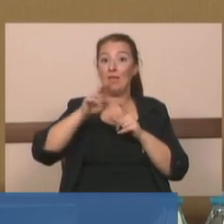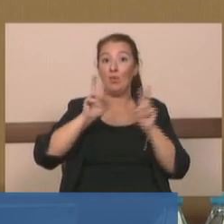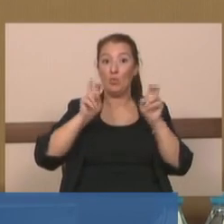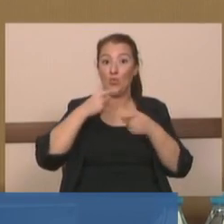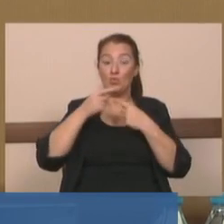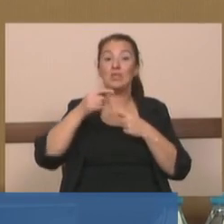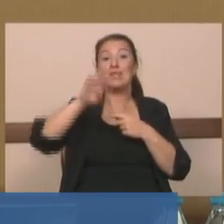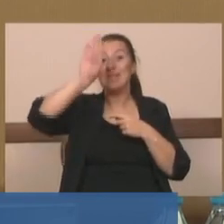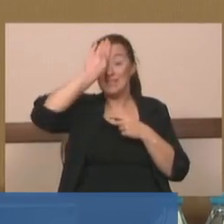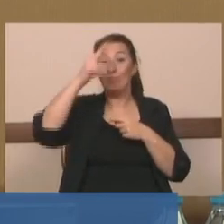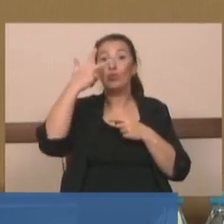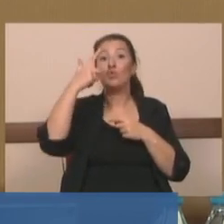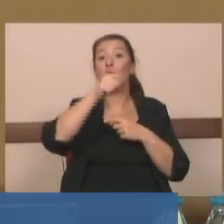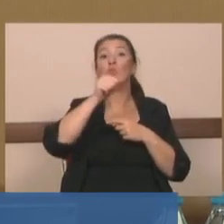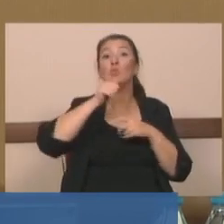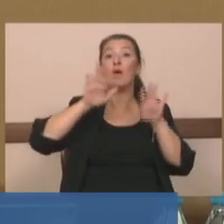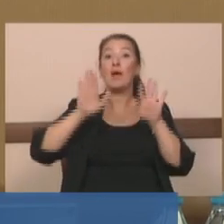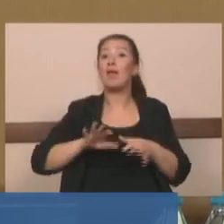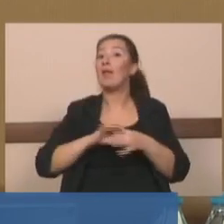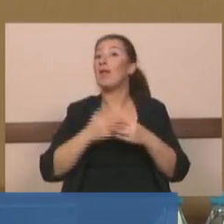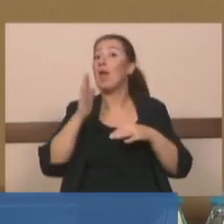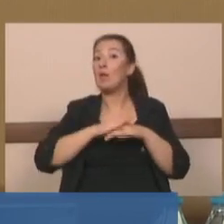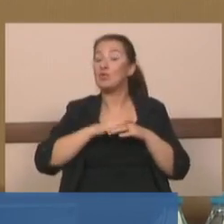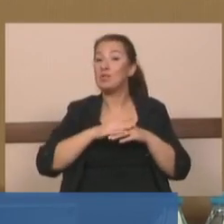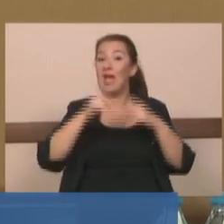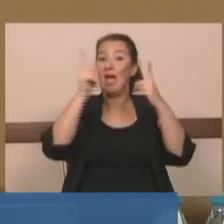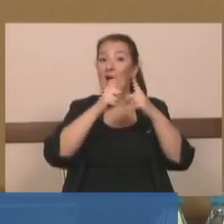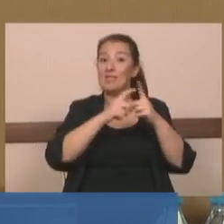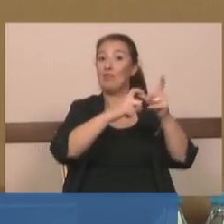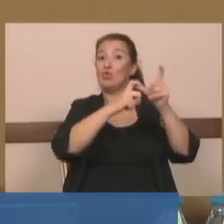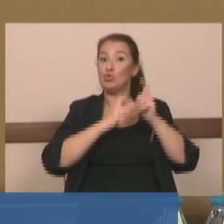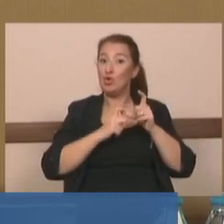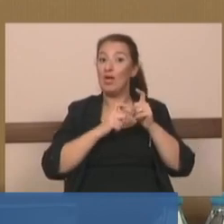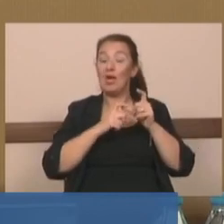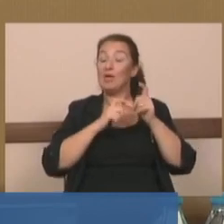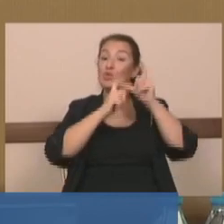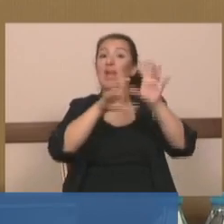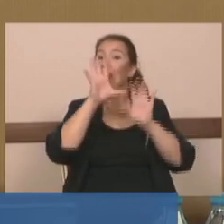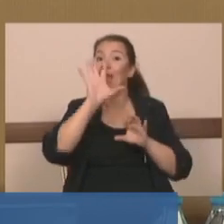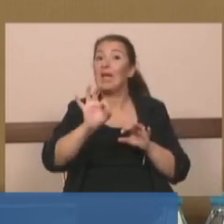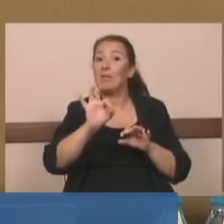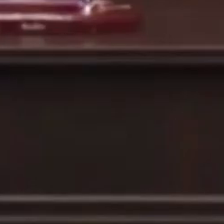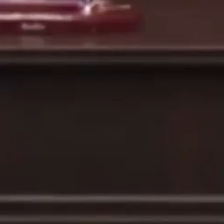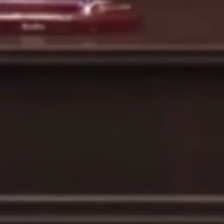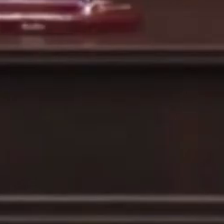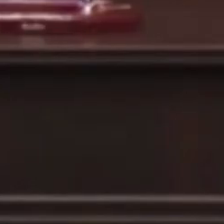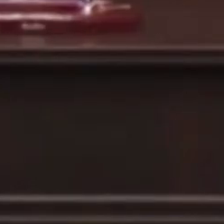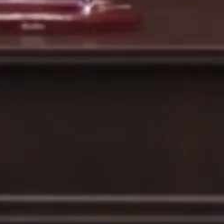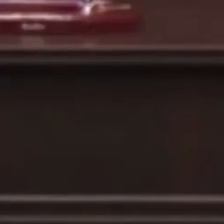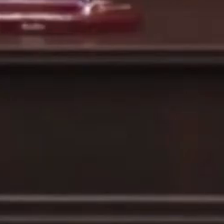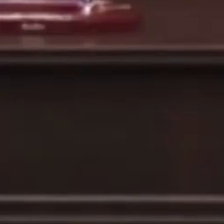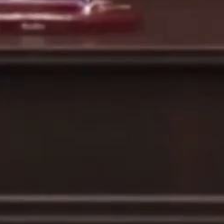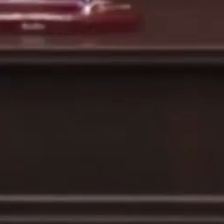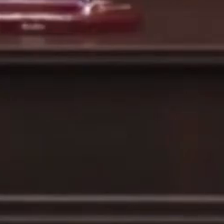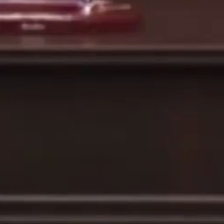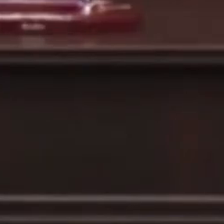suyu kaldı ne yapacaksın diye hesap soran Sayın Cumhurbaşkanı ben değilim. Ben o ana kadar bu konuyu hiç konuşmadım. Gelen haberler